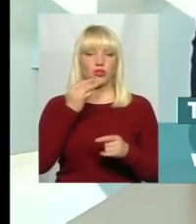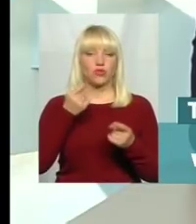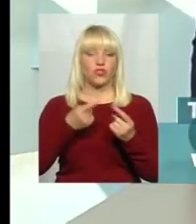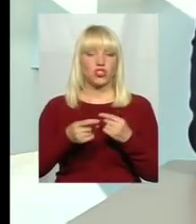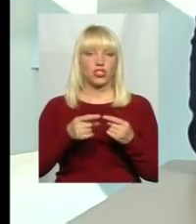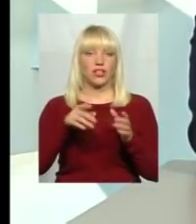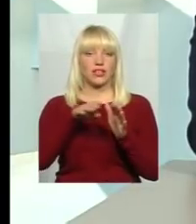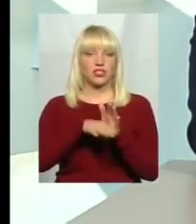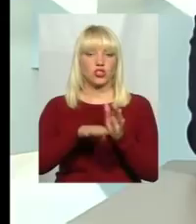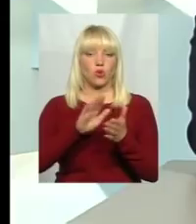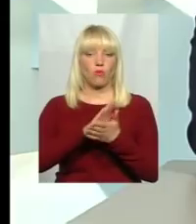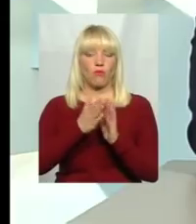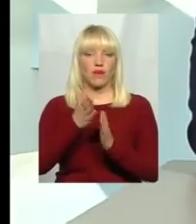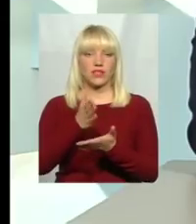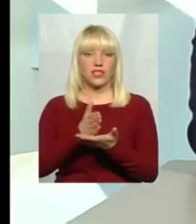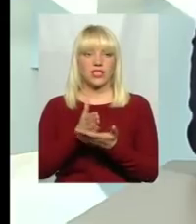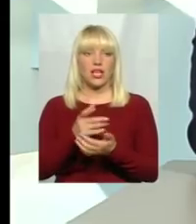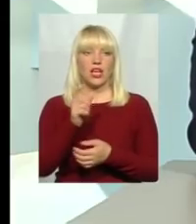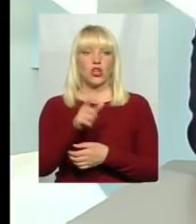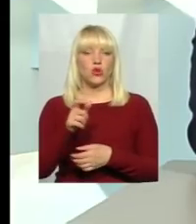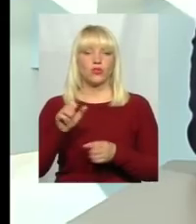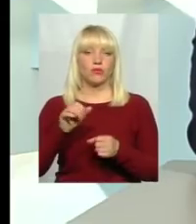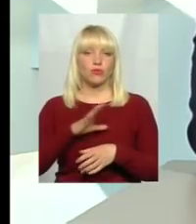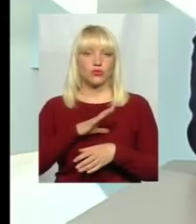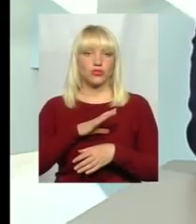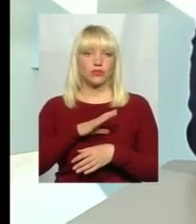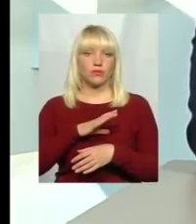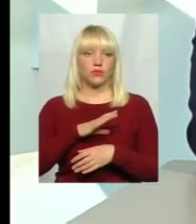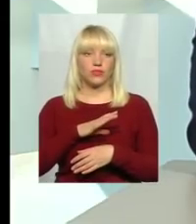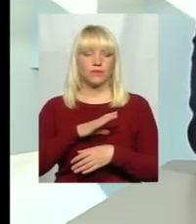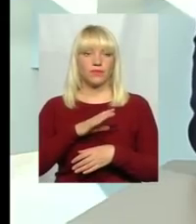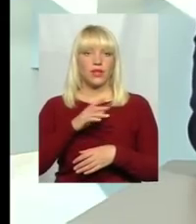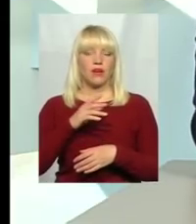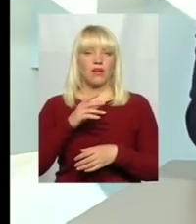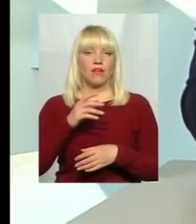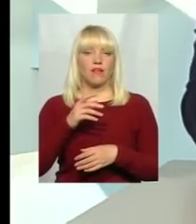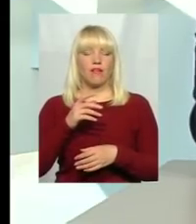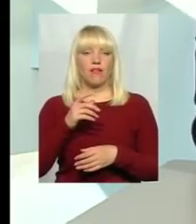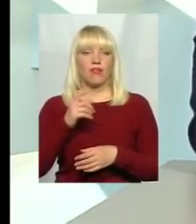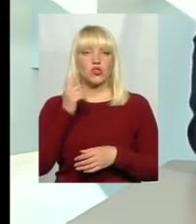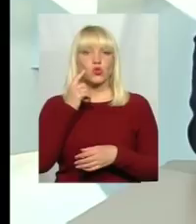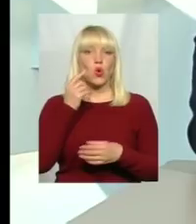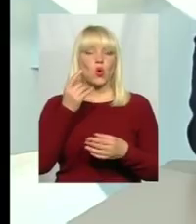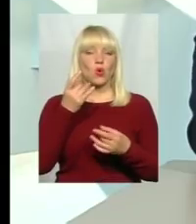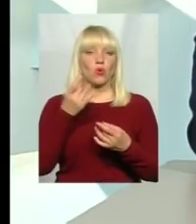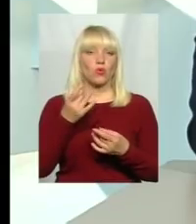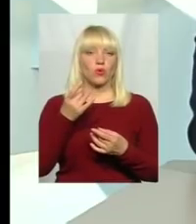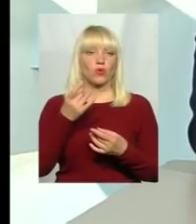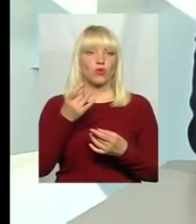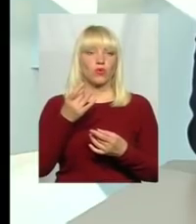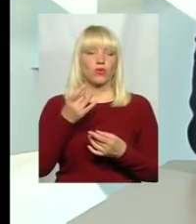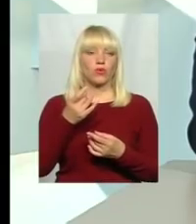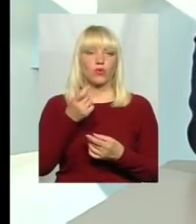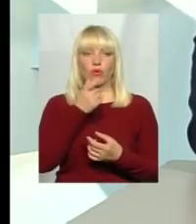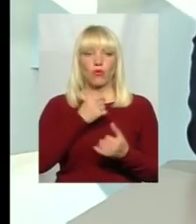знаходяться, і вони десь трошки набережно цураються, або якось скромнічують, чувствують висоту, на якій